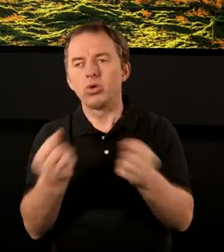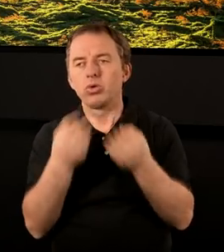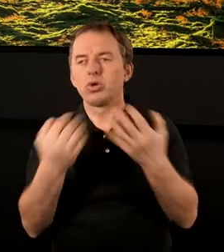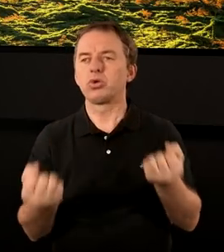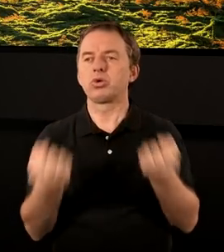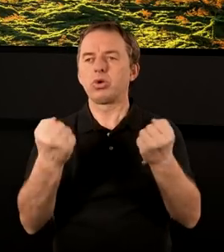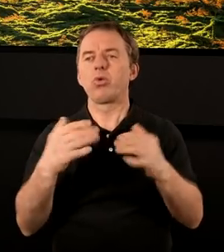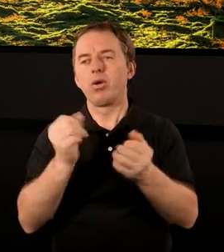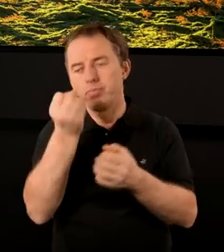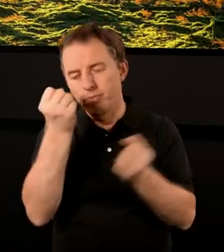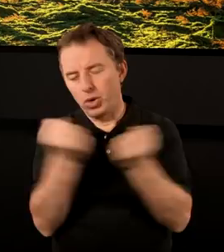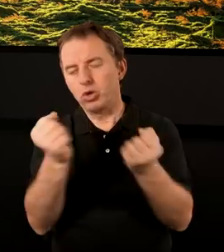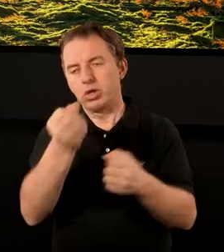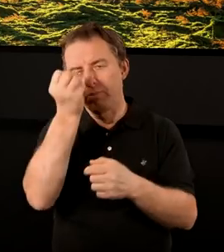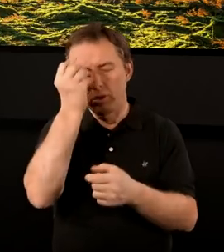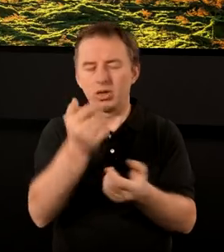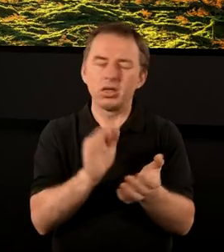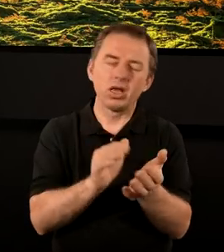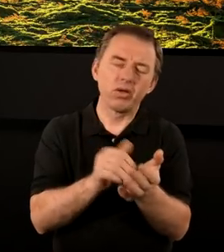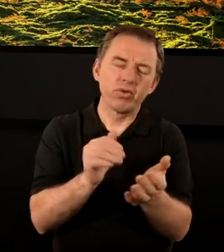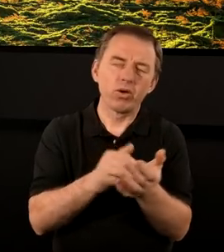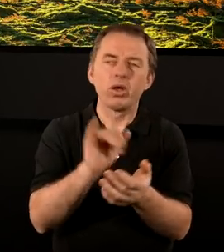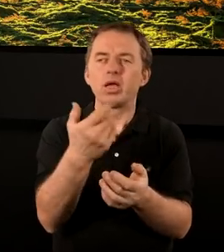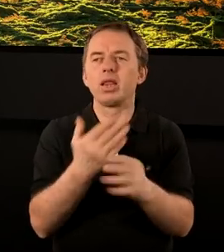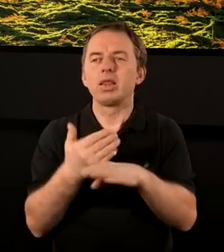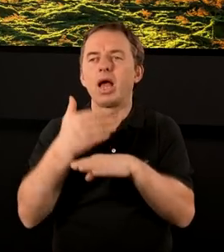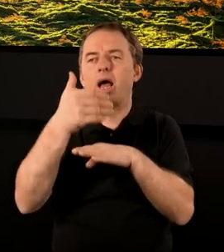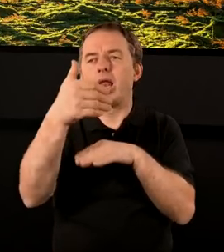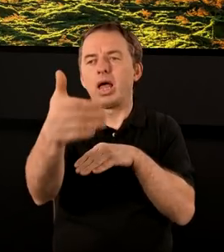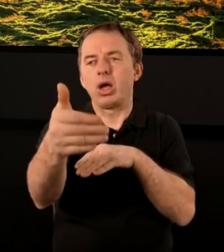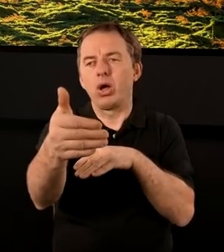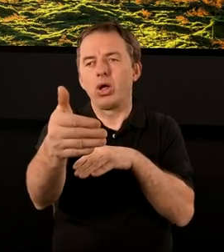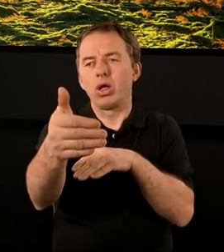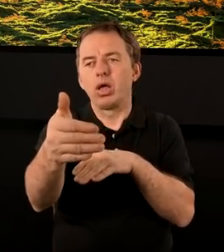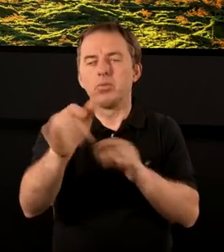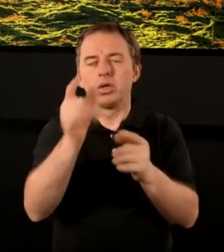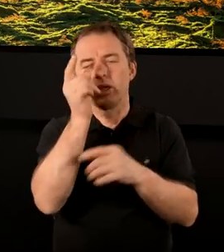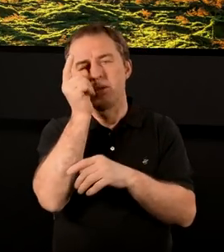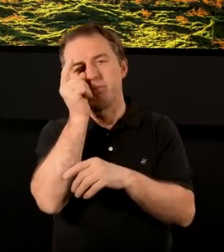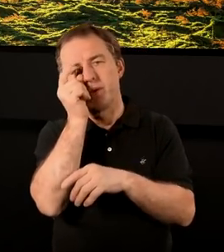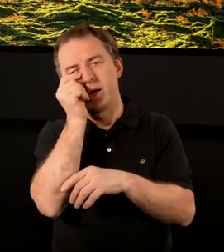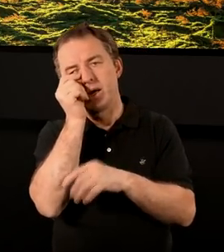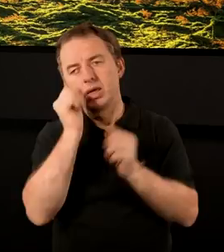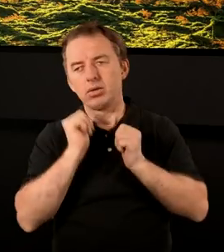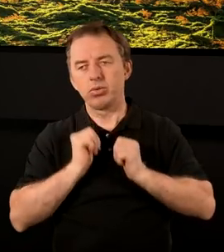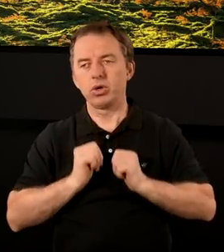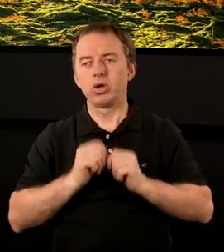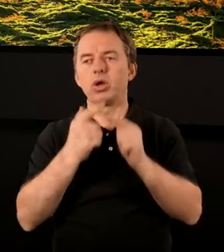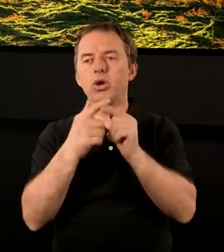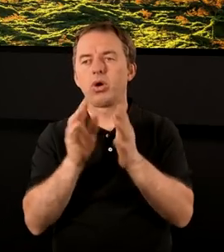źródłem siły, mocy, mądrości. Coś niezwykłego. Jan daleko może spać spokojnie, że